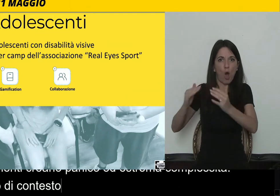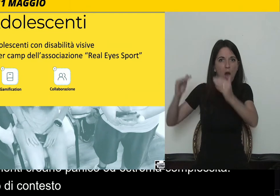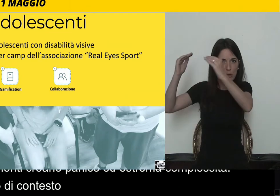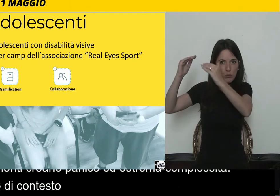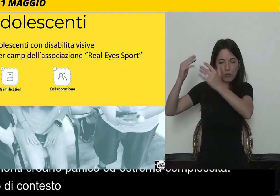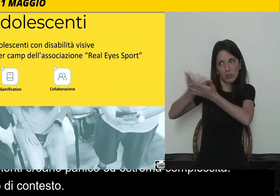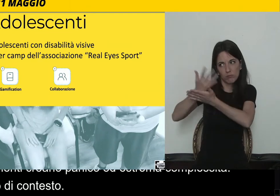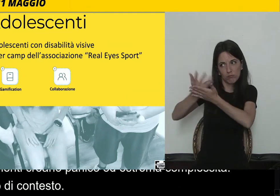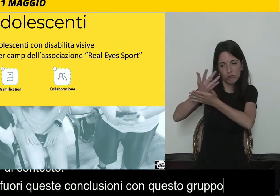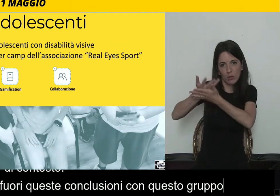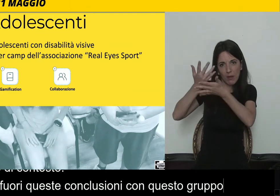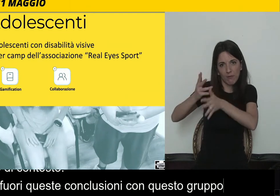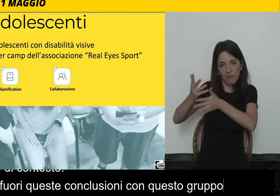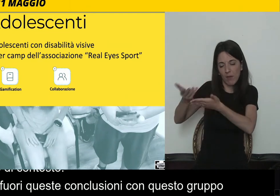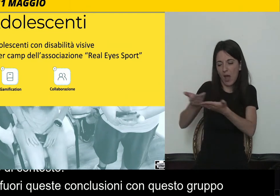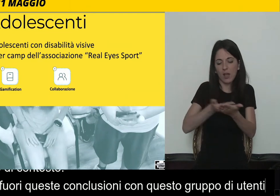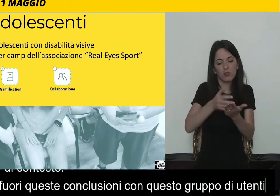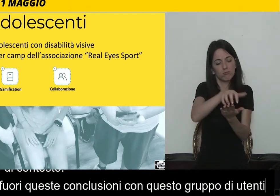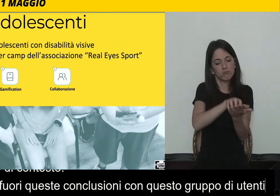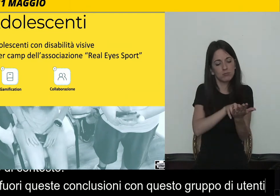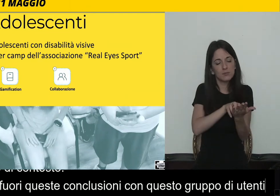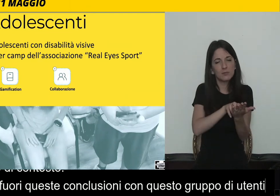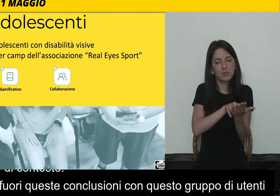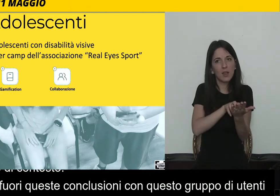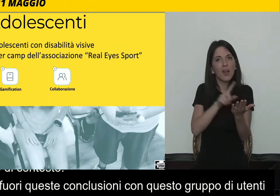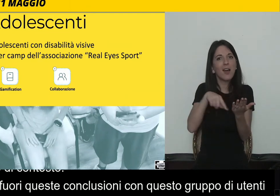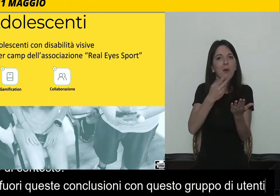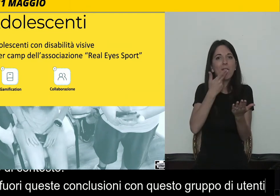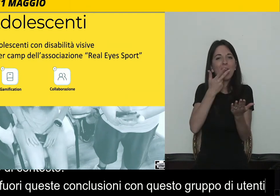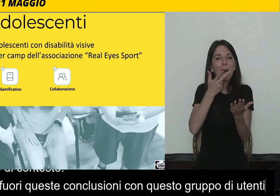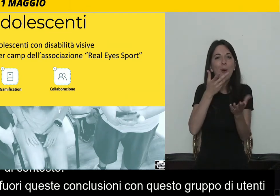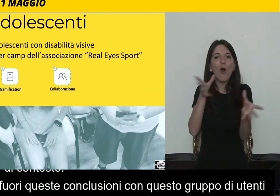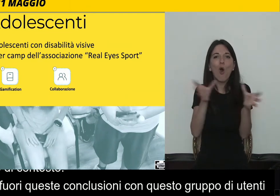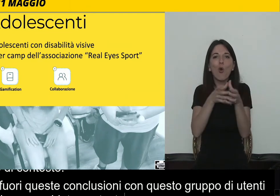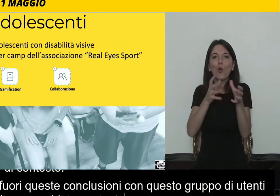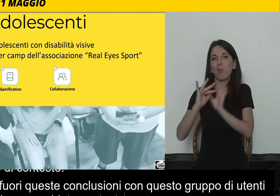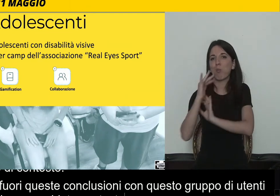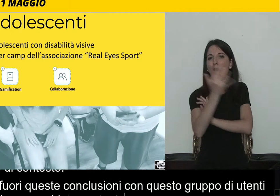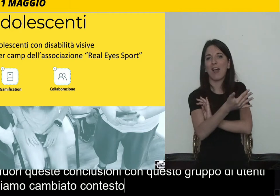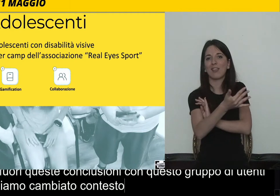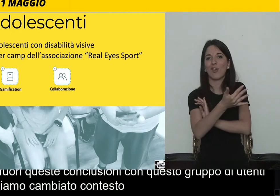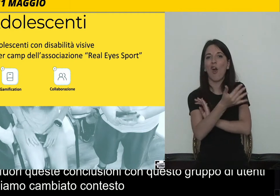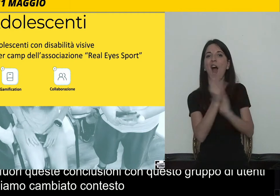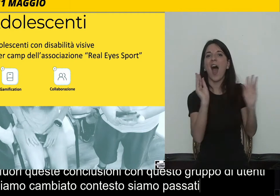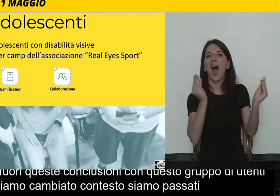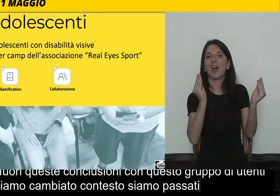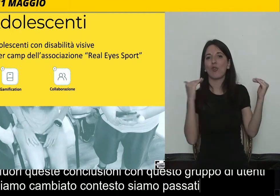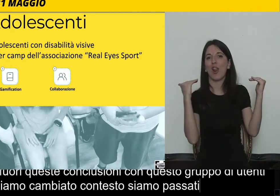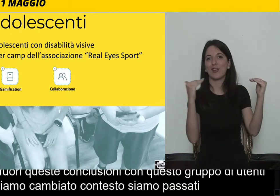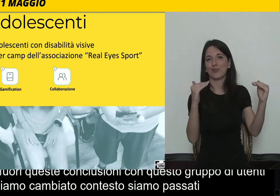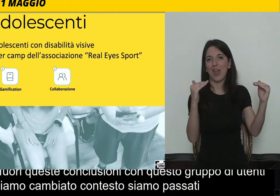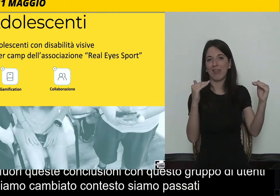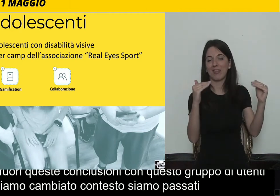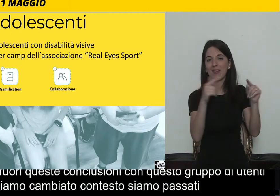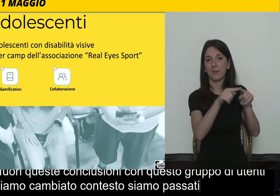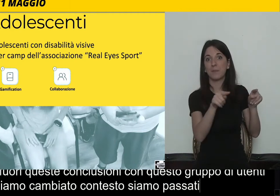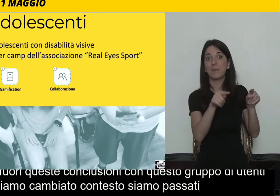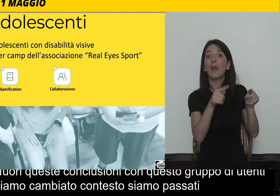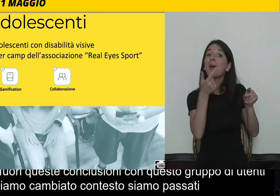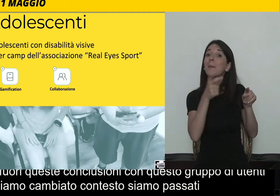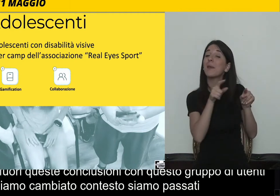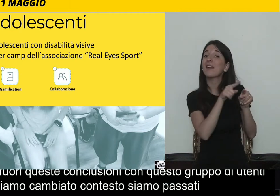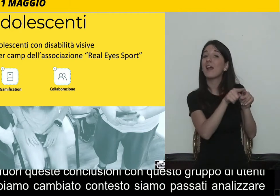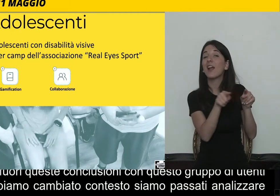adulti e poi abbiamo voluto cambiare contesto e siamo voluti passare ad analizzare gli adolescenti. Perché gli adolescenti hanno un